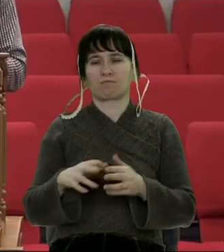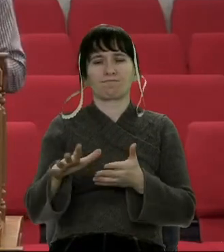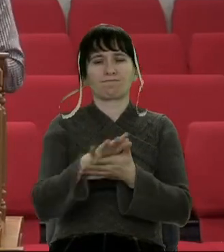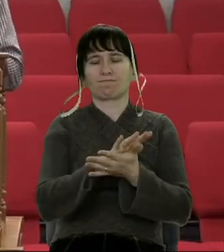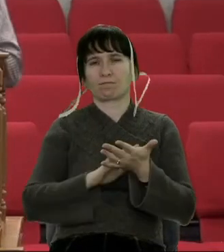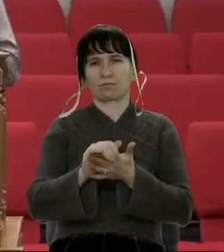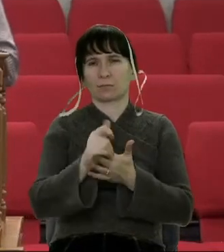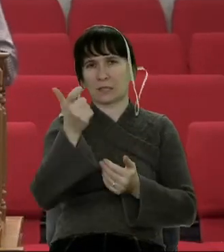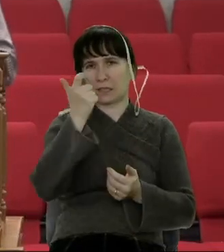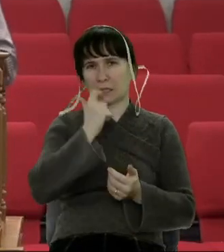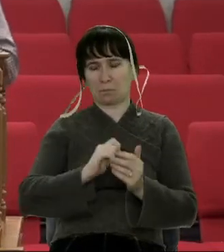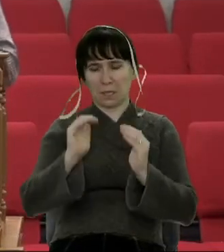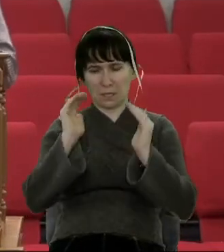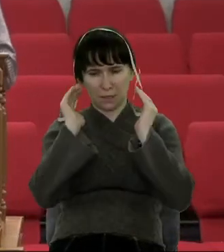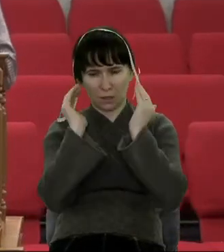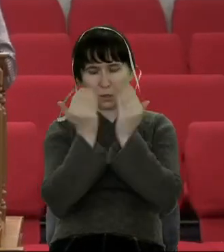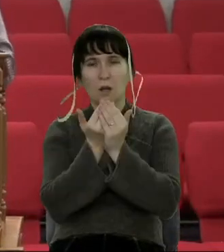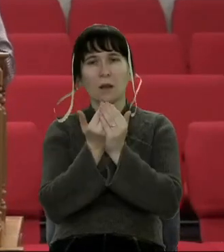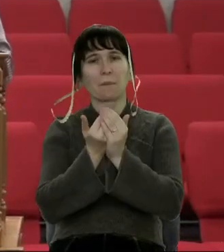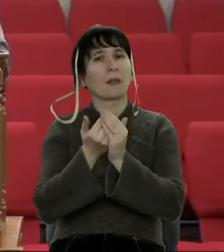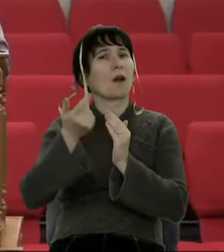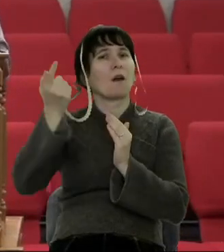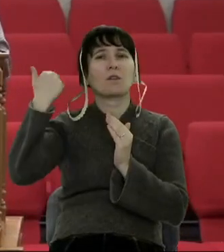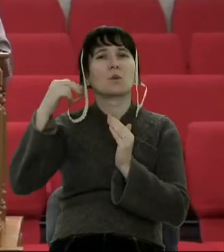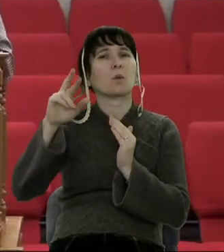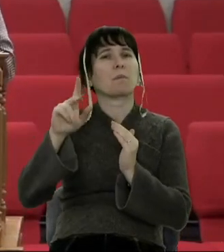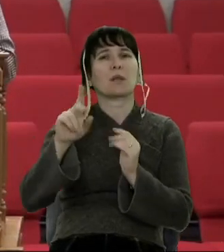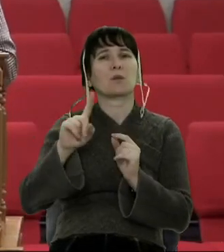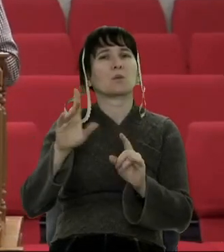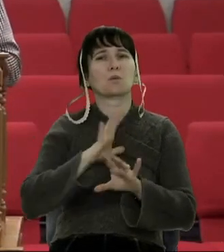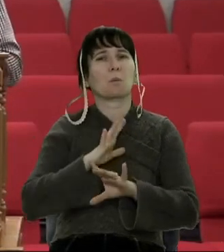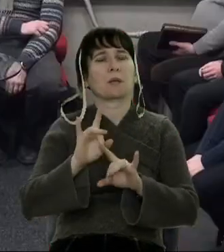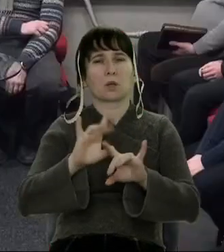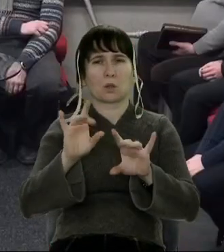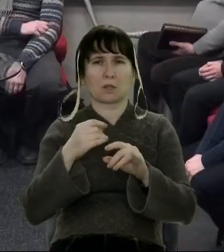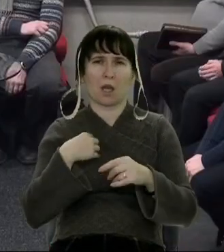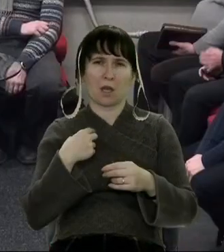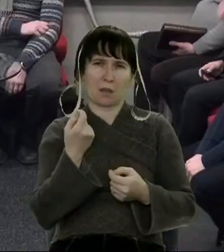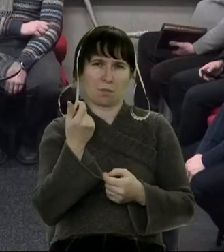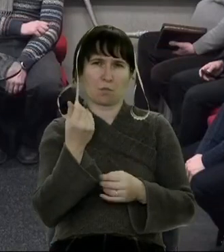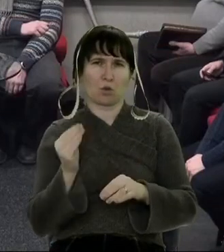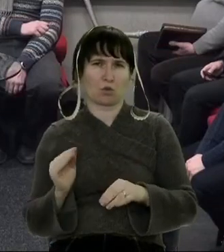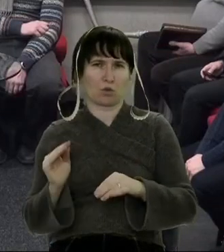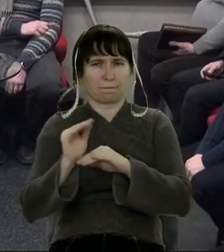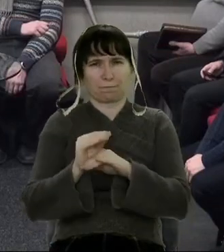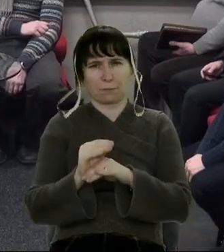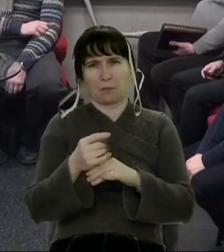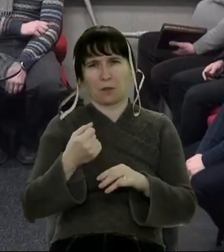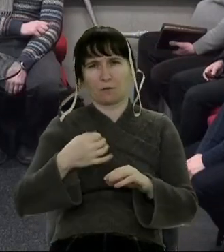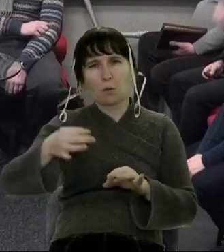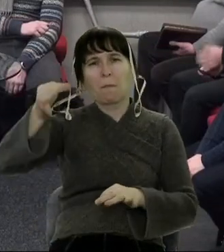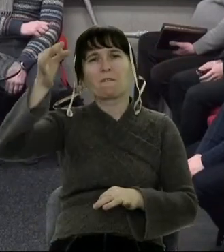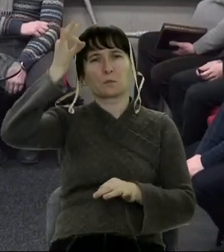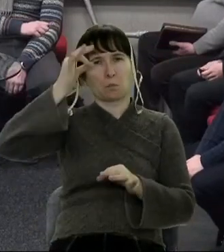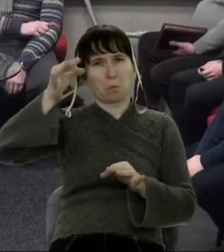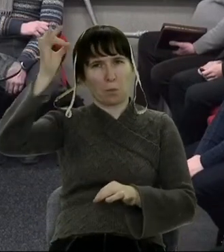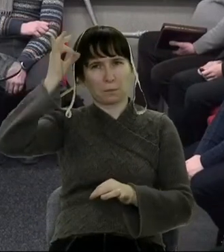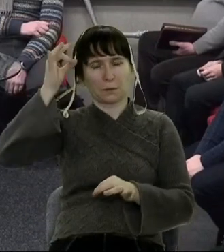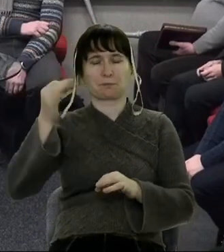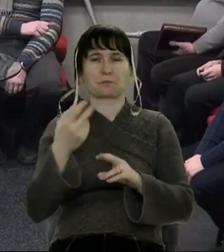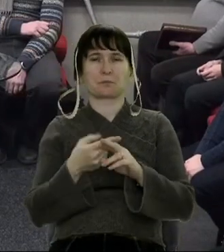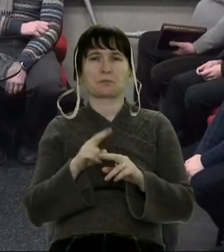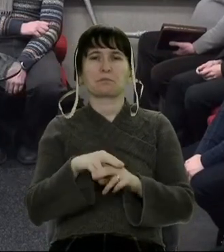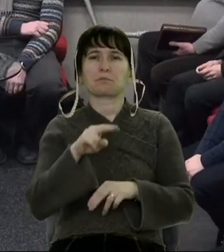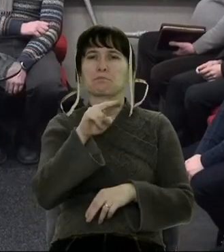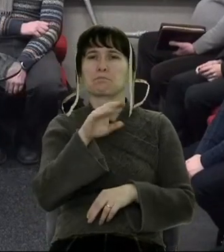минулу п'ятницю. Можливо, хтось забув, можливо, хтось не чув. Тому за основу ми, певно, брали один текст. з